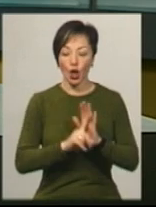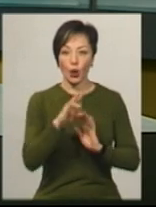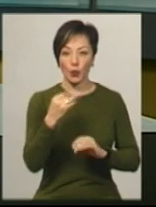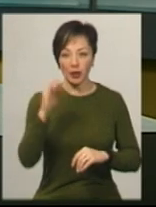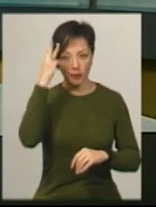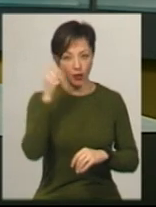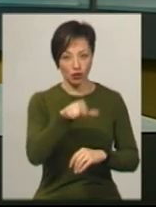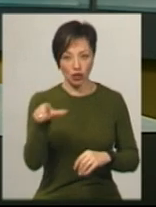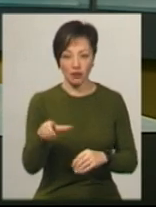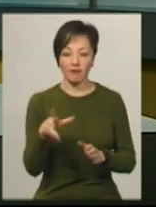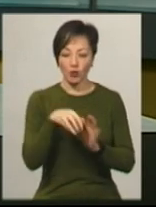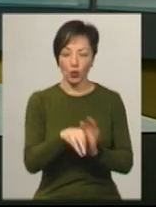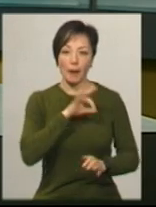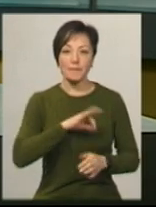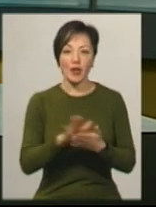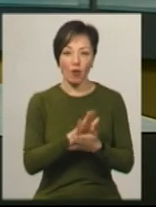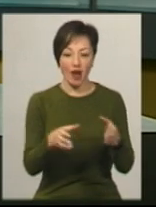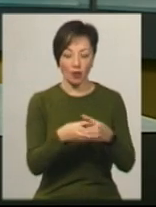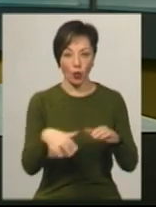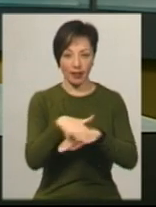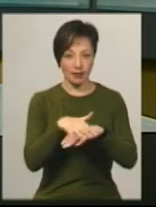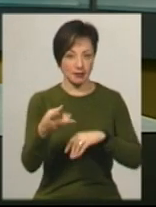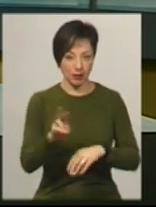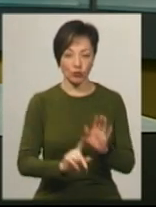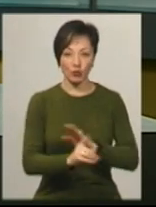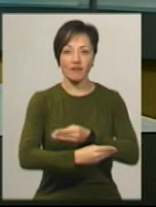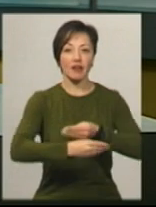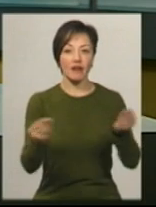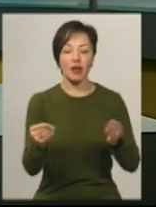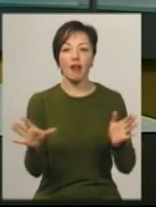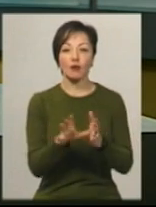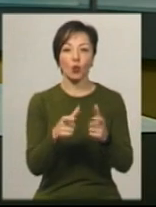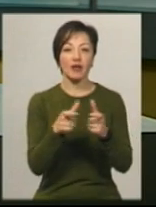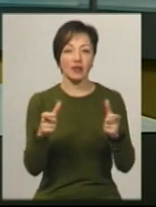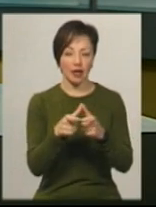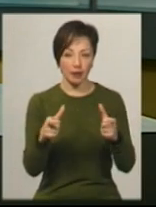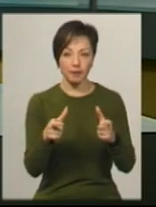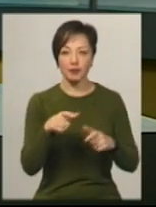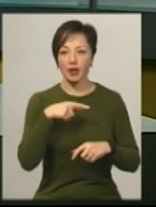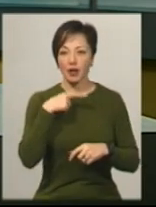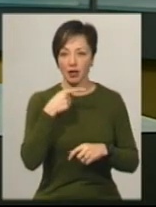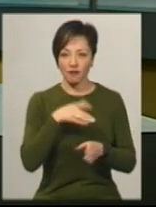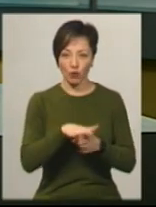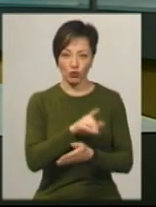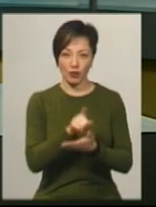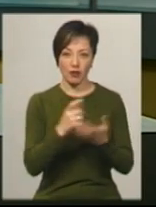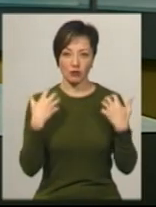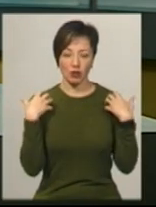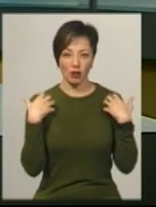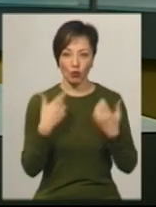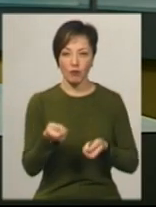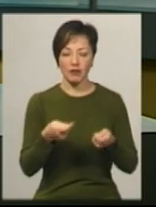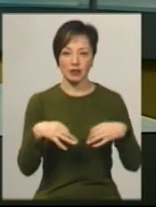хмельничанам, які відносяться до пільгової категорії населення, почнуть видавати електронні квитки, каже виконуючий обов'язки начальника